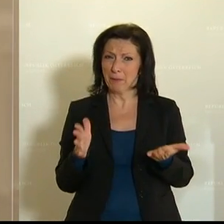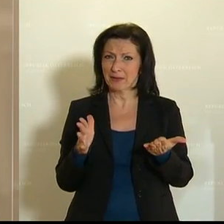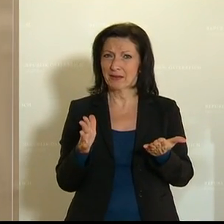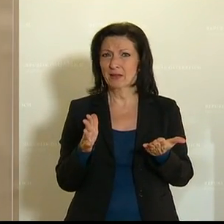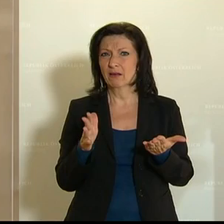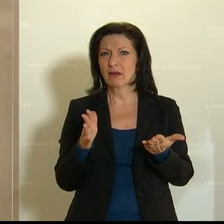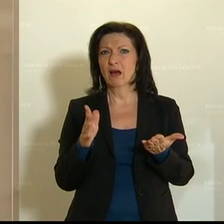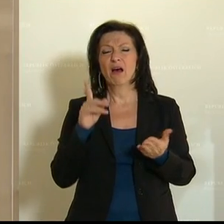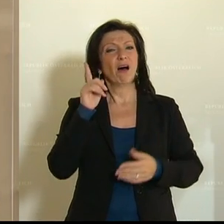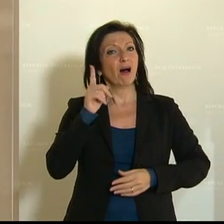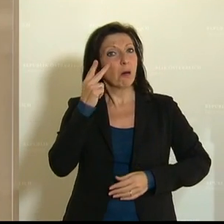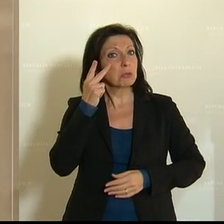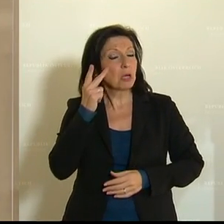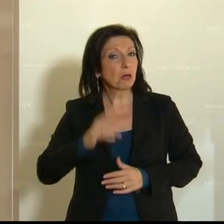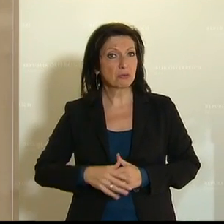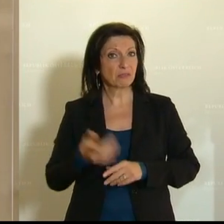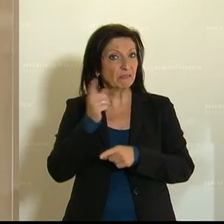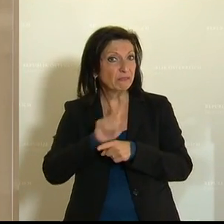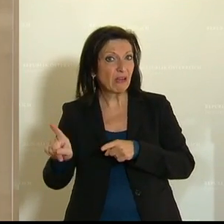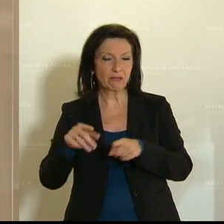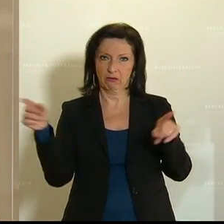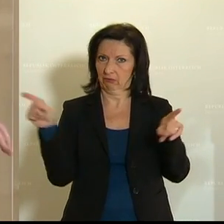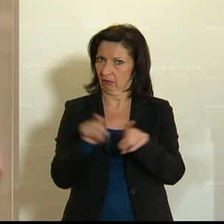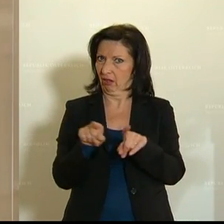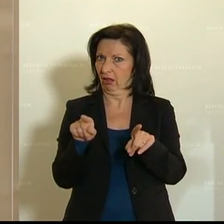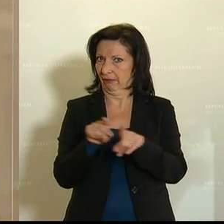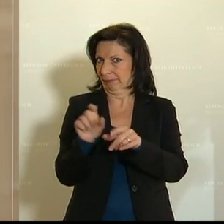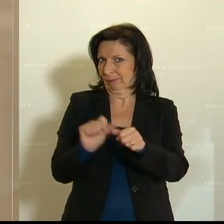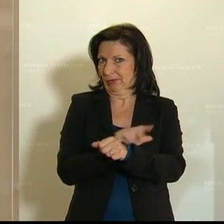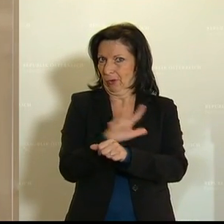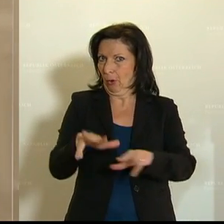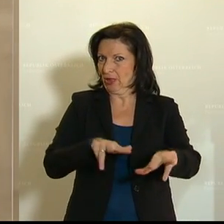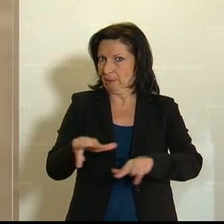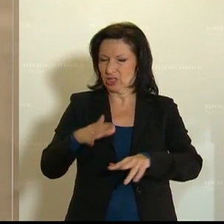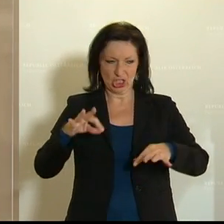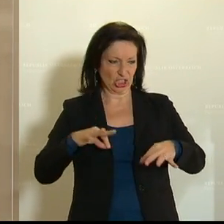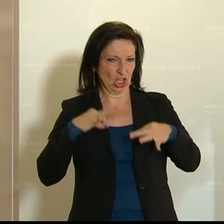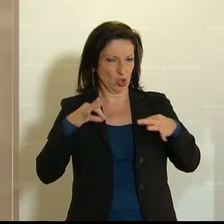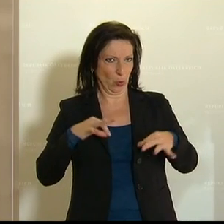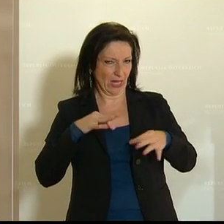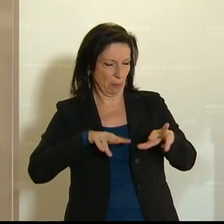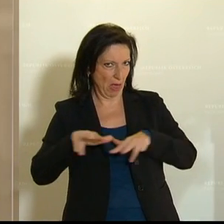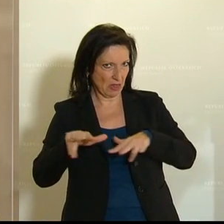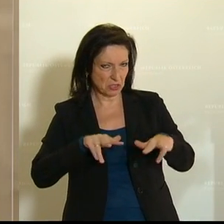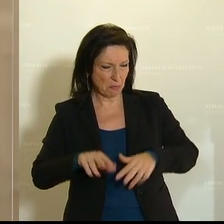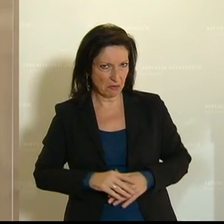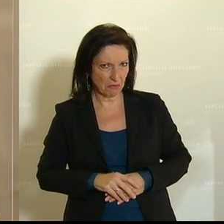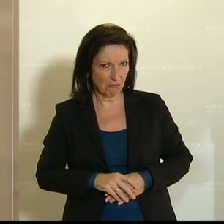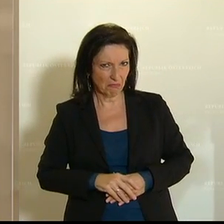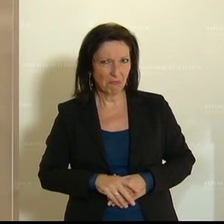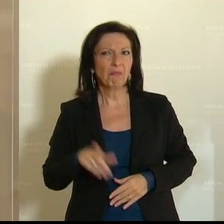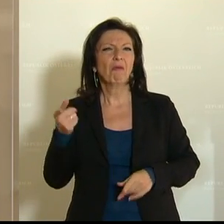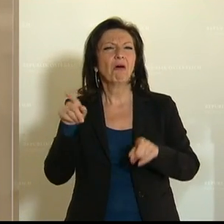offenbar fehlt, so wie auch im Corona-Krisenmanagement, im Gesundheitskrisenmanagement, auch hier